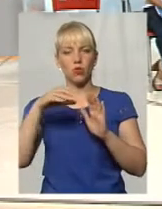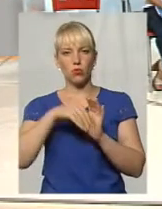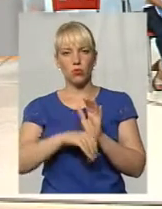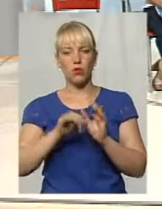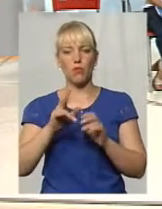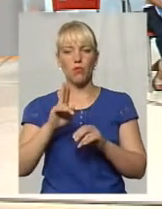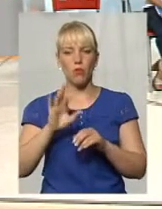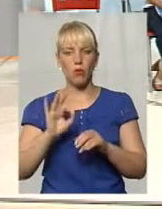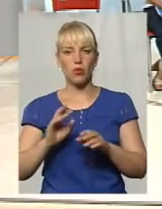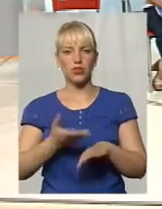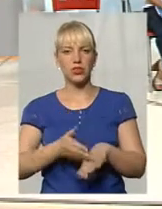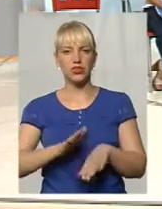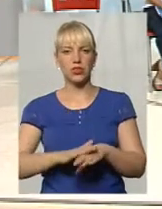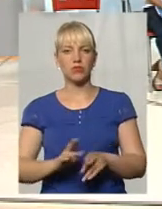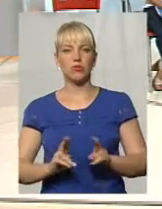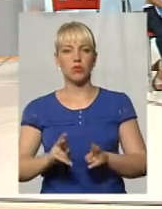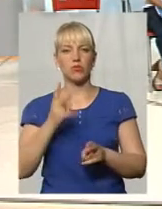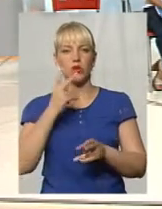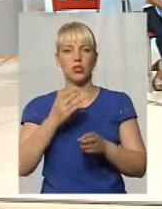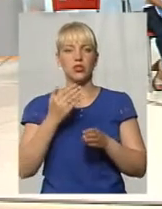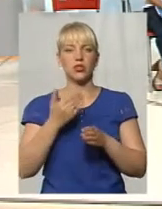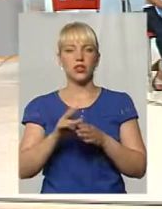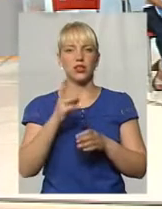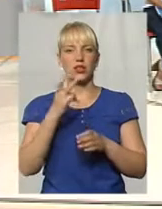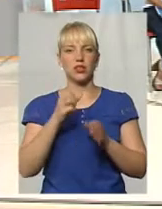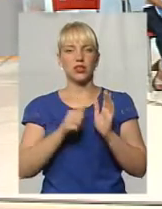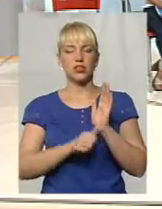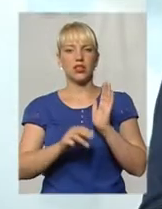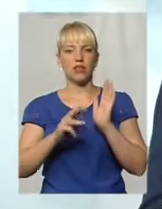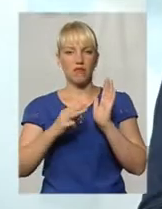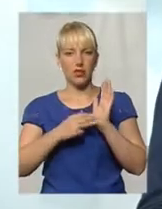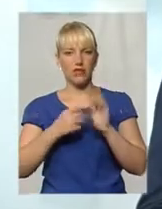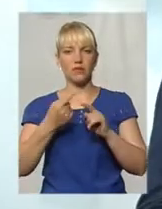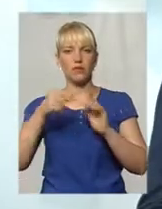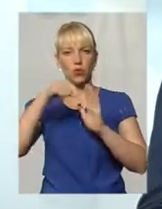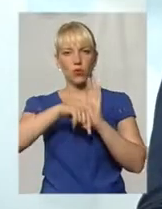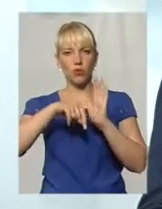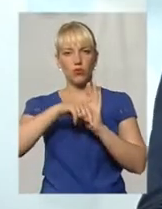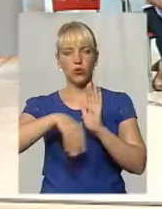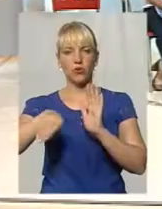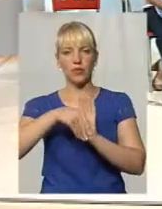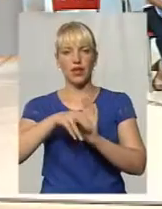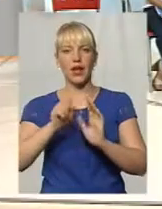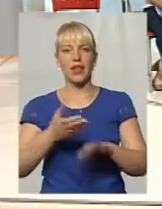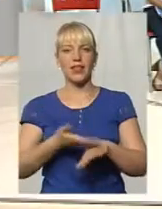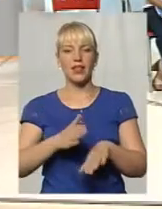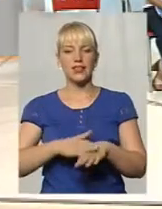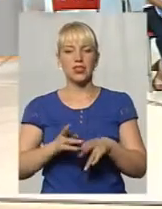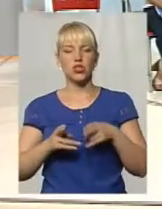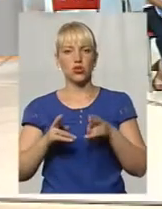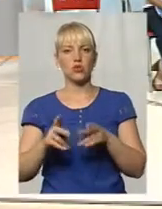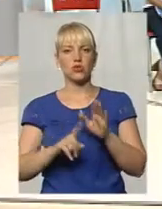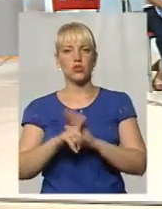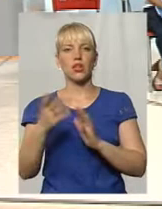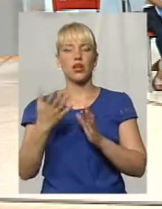злочинів, передбачених частиною 368, тобто, отримання непромірної вигуди. Тяжкий злочин починається від якої суми?